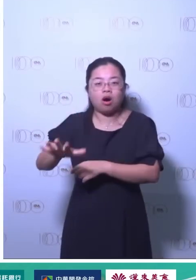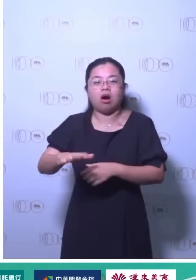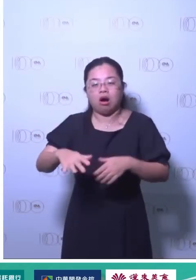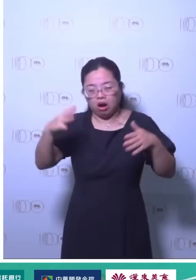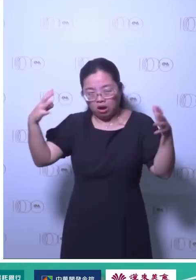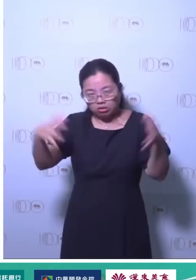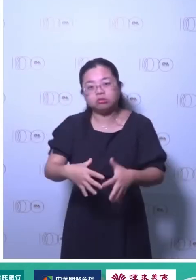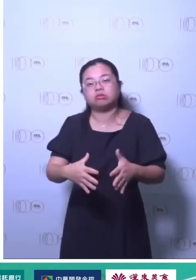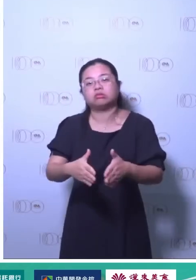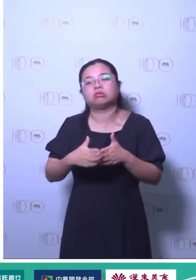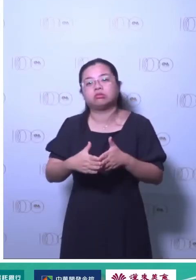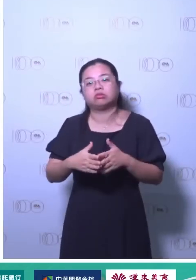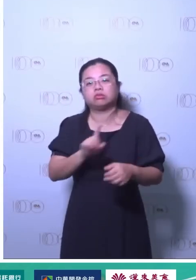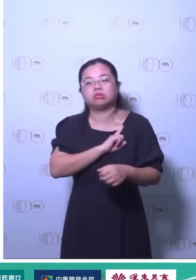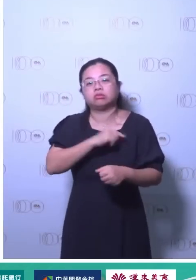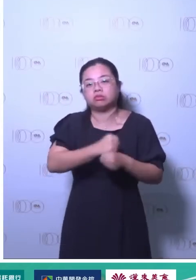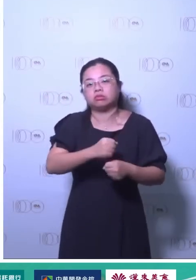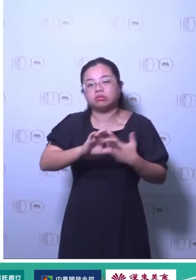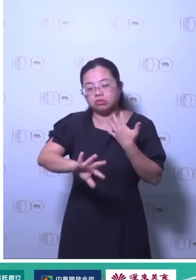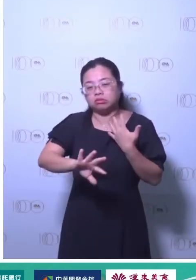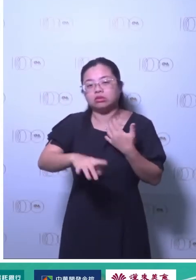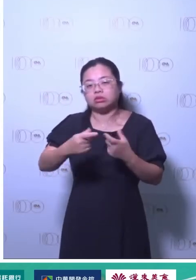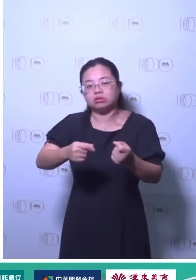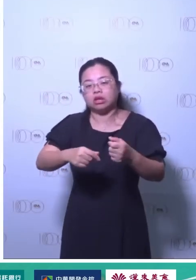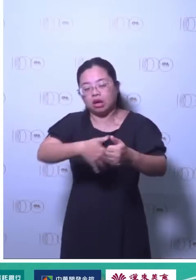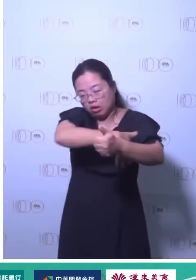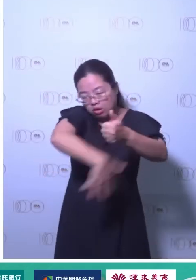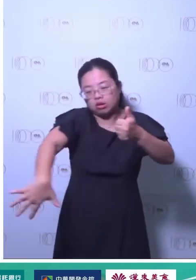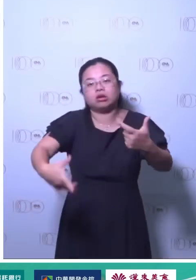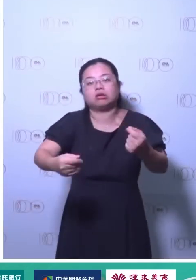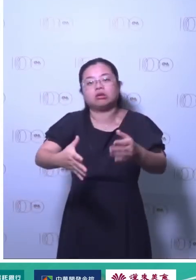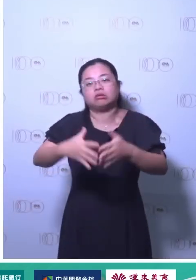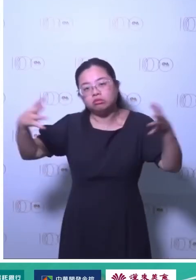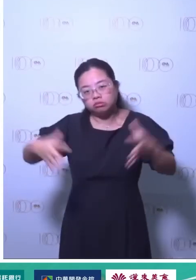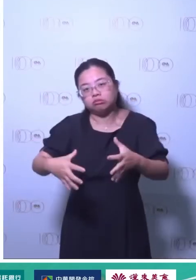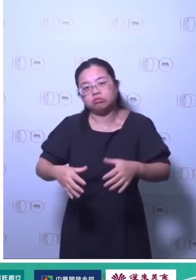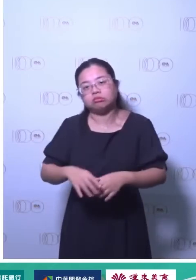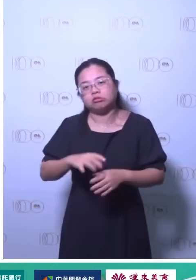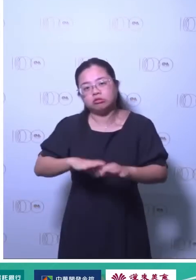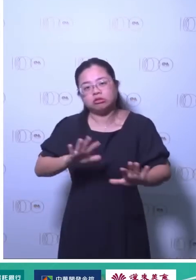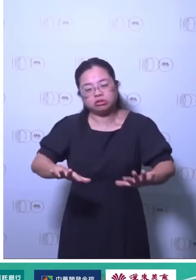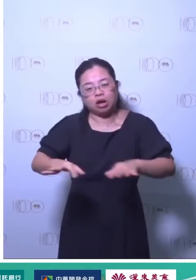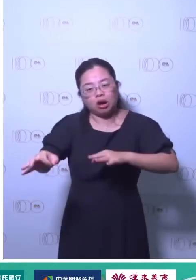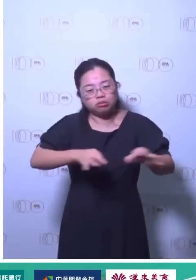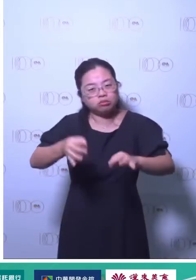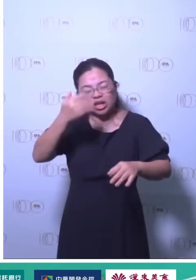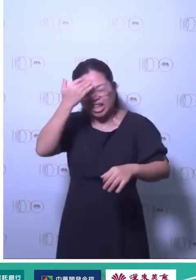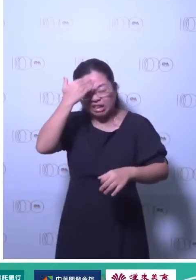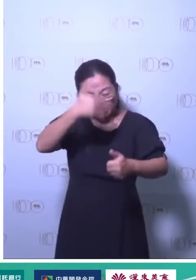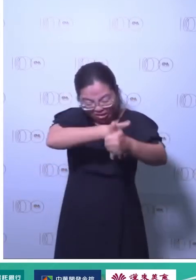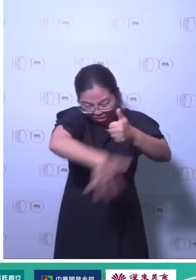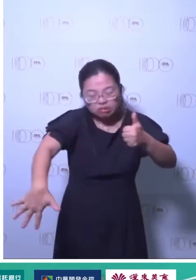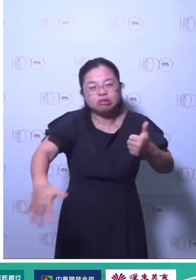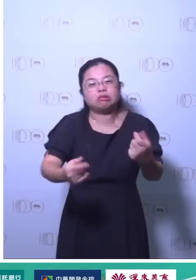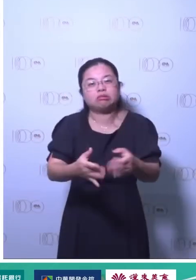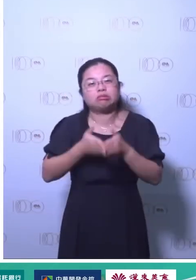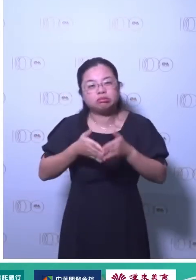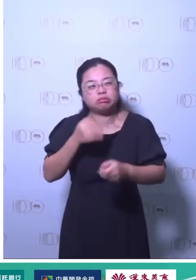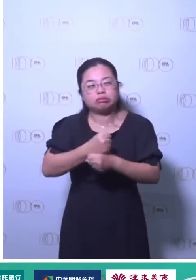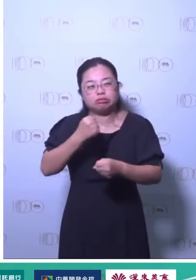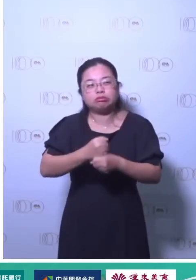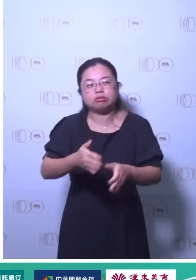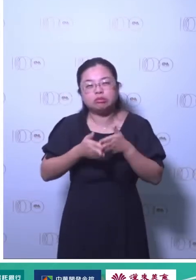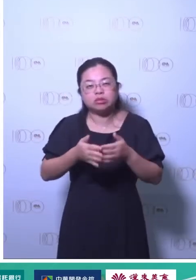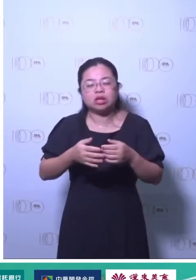讲的就是全世界有共识有愿景有目标国际大厂开始承诺承诺的同时他把你一起带进去